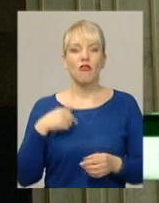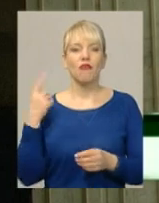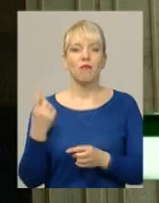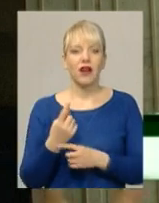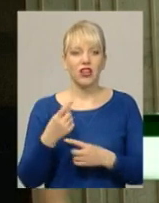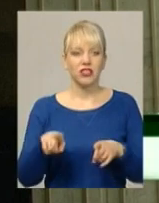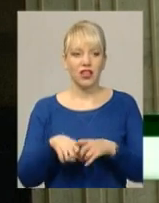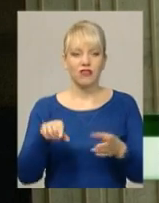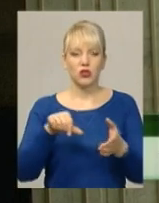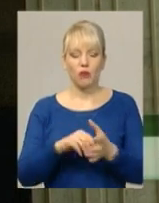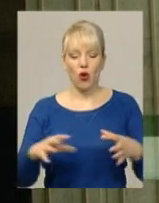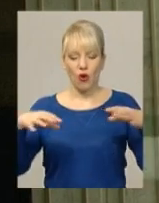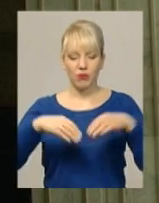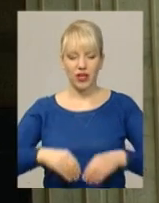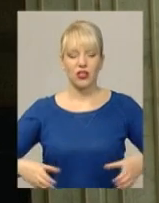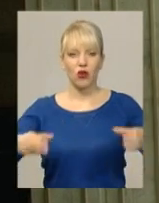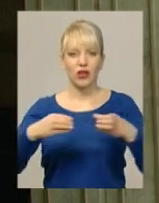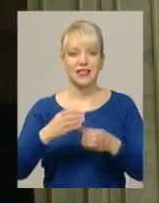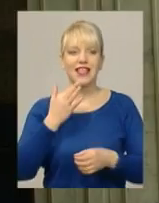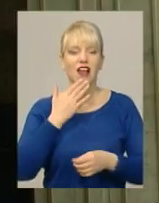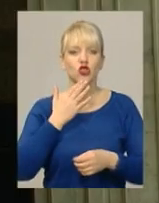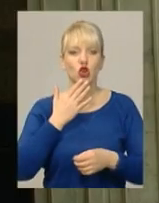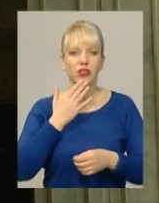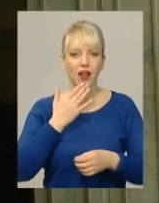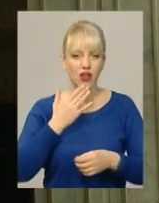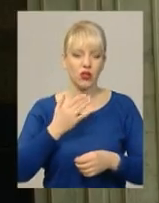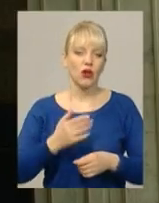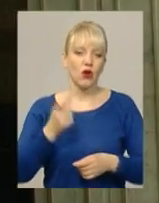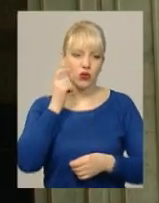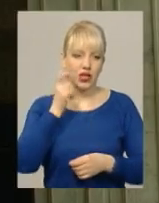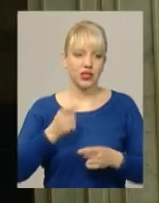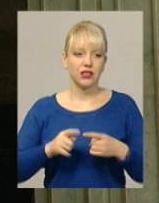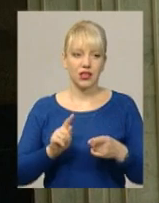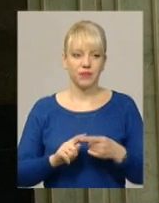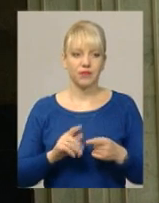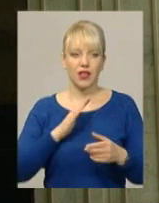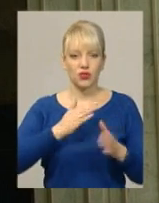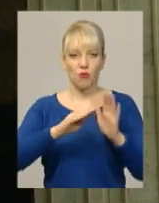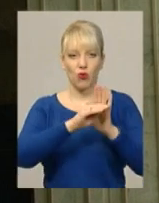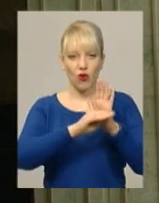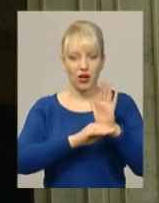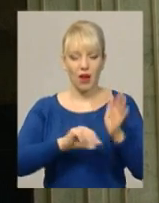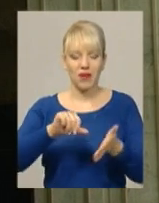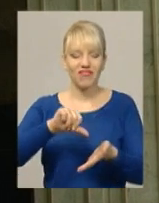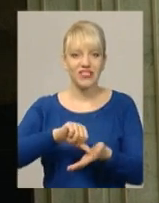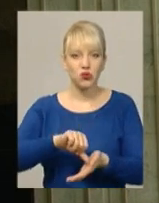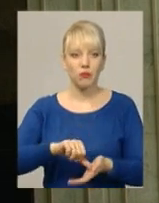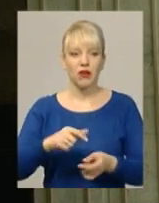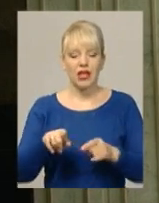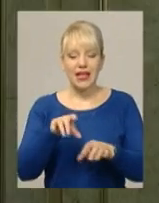амплуа Об'єднаного оркестру Національної поліції України. Програму нашого виступу ми теж дуже так ретельно